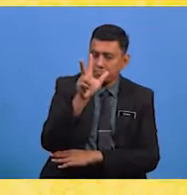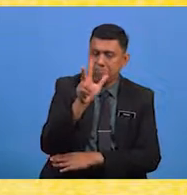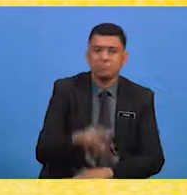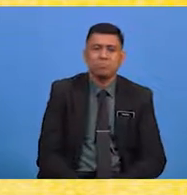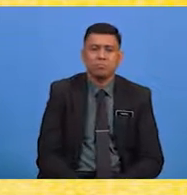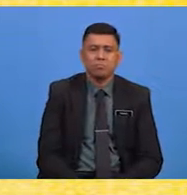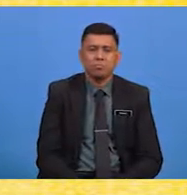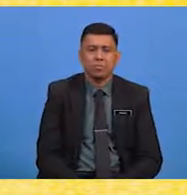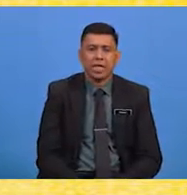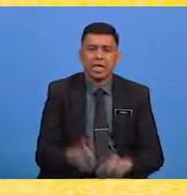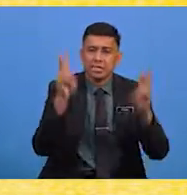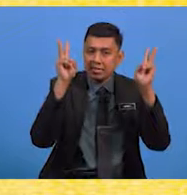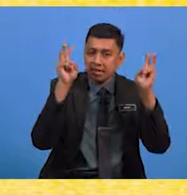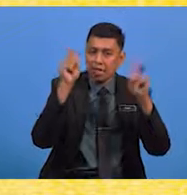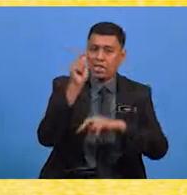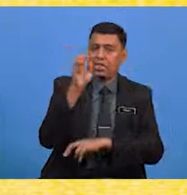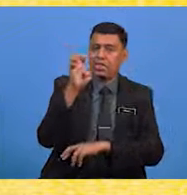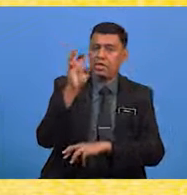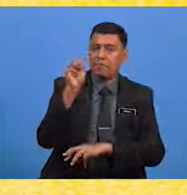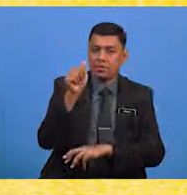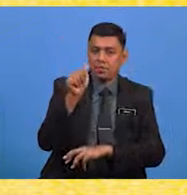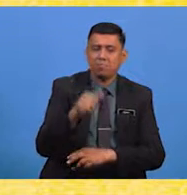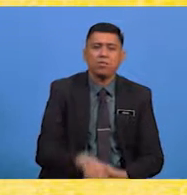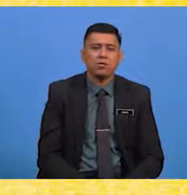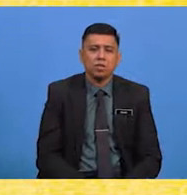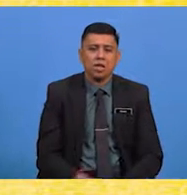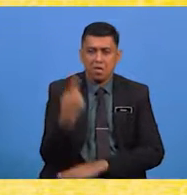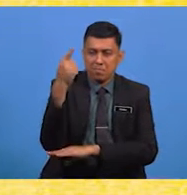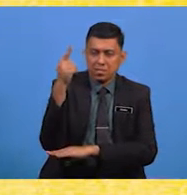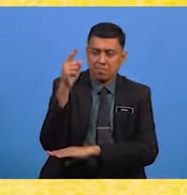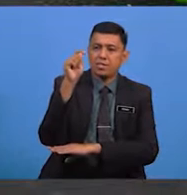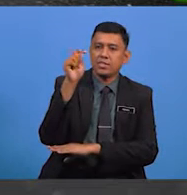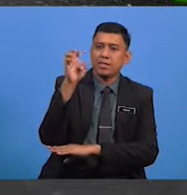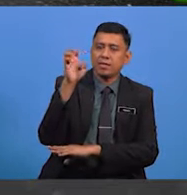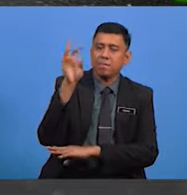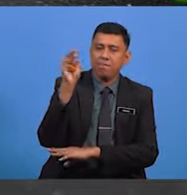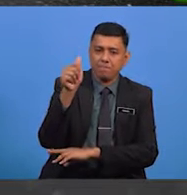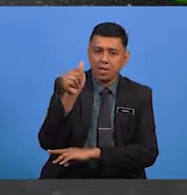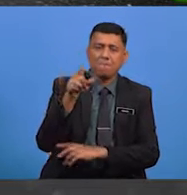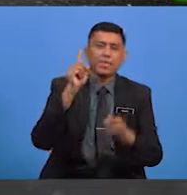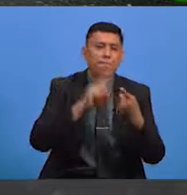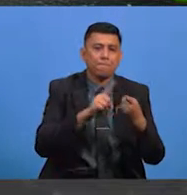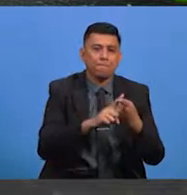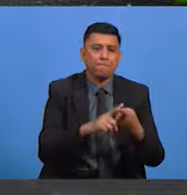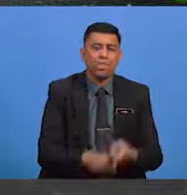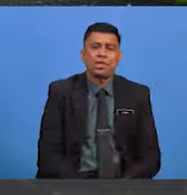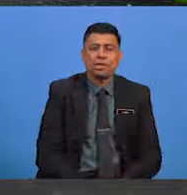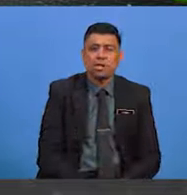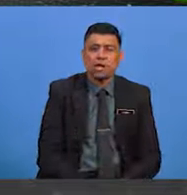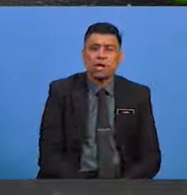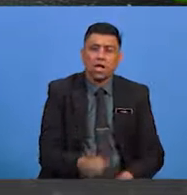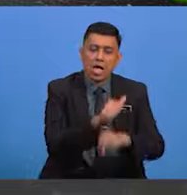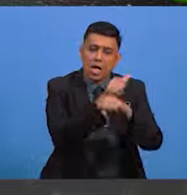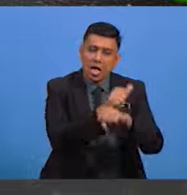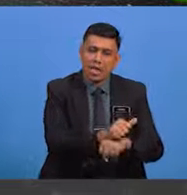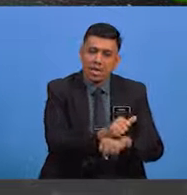ialah sudut tema yang terdiri daripada sebelas tema Pertama, pantun adat dan